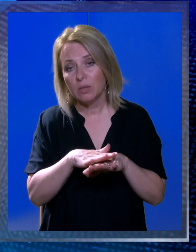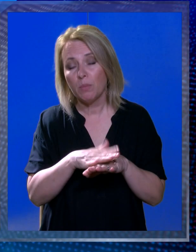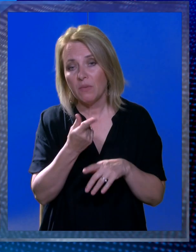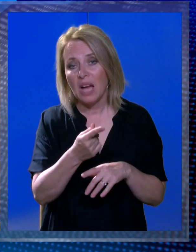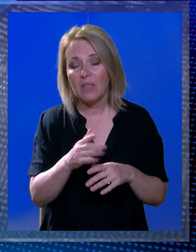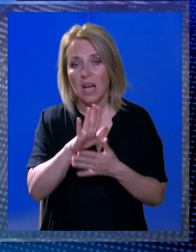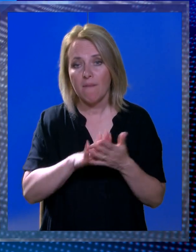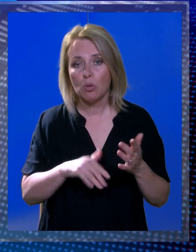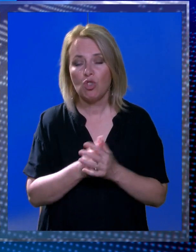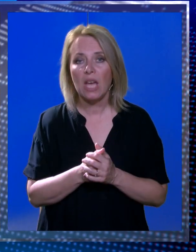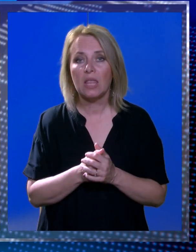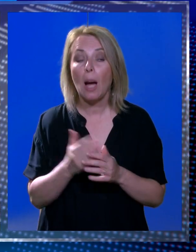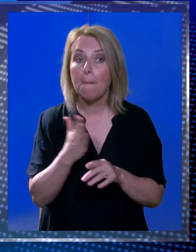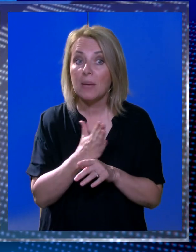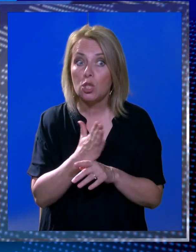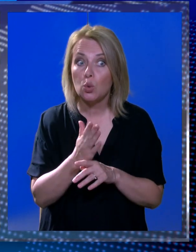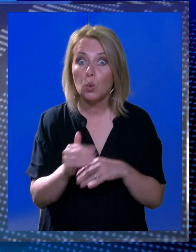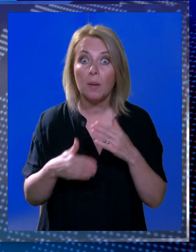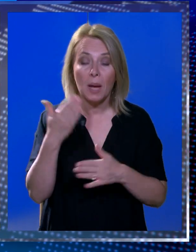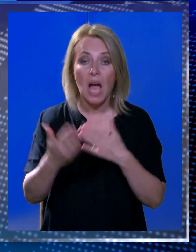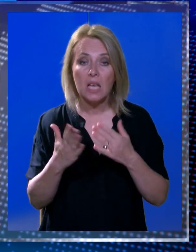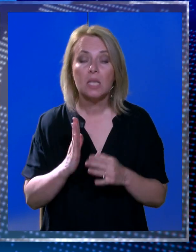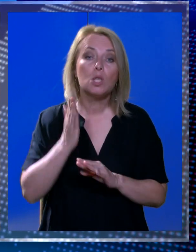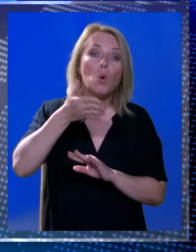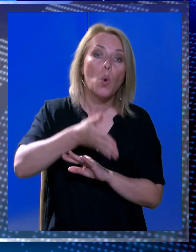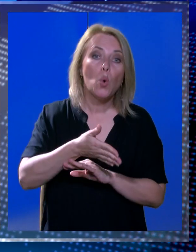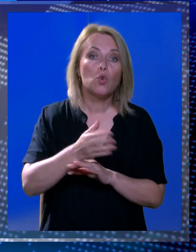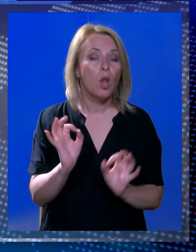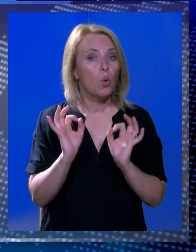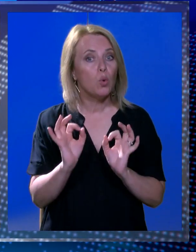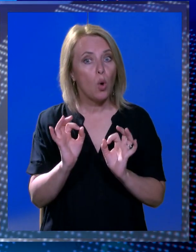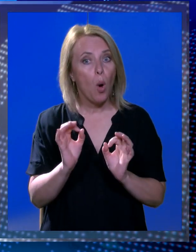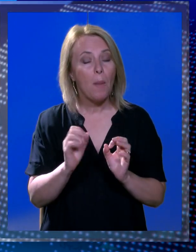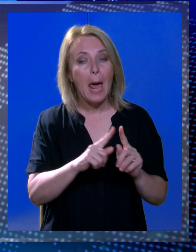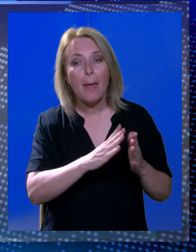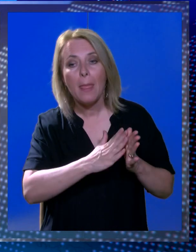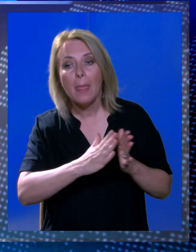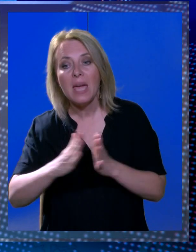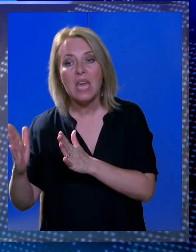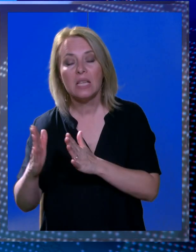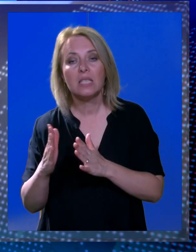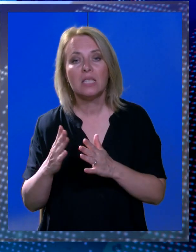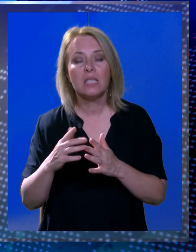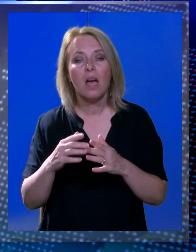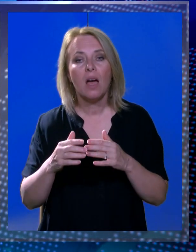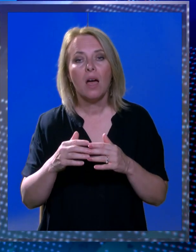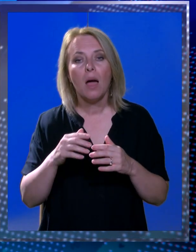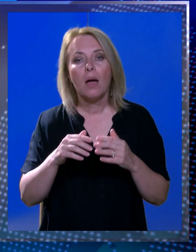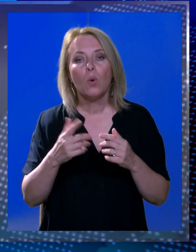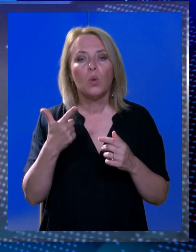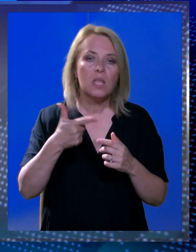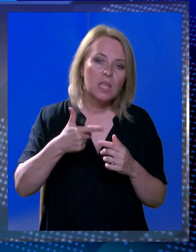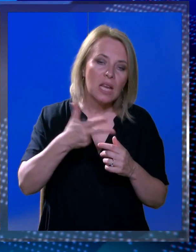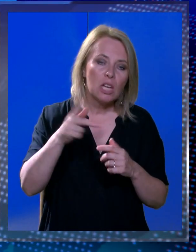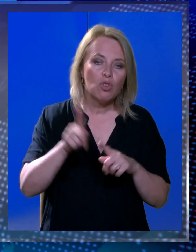opravdajući međutim kasnije smo ušli u dobar niz malo je bilo opuštanje u